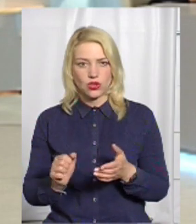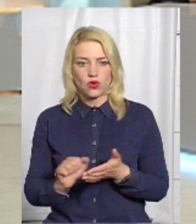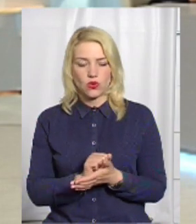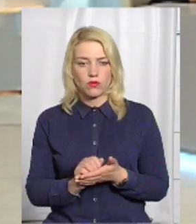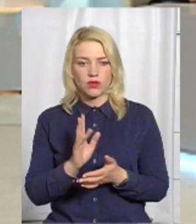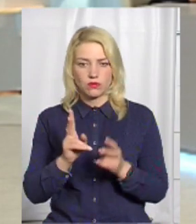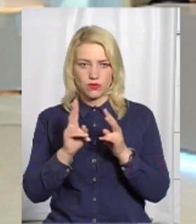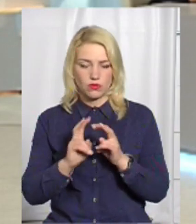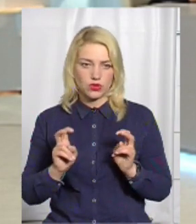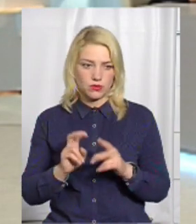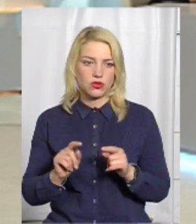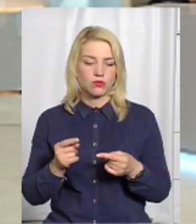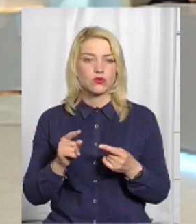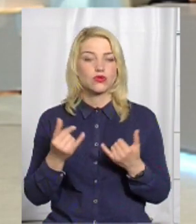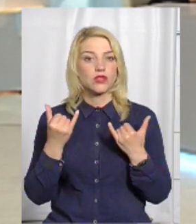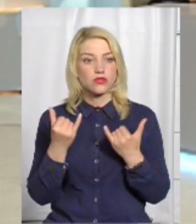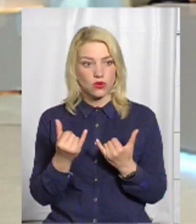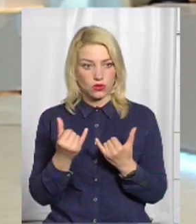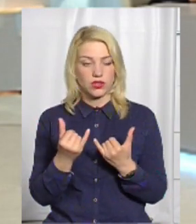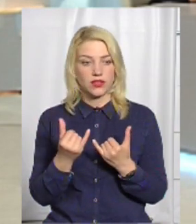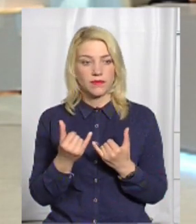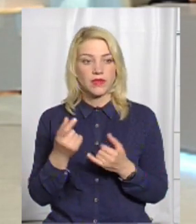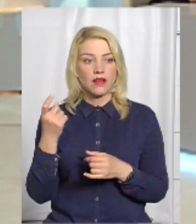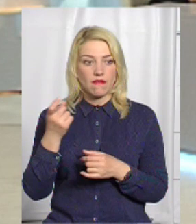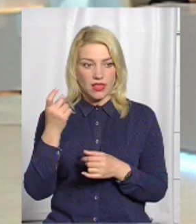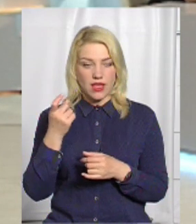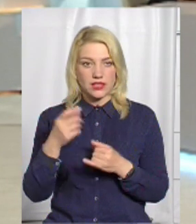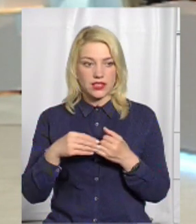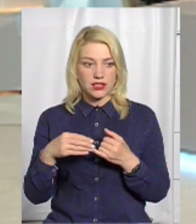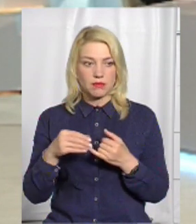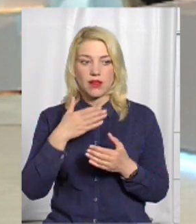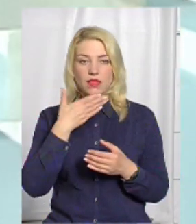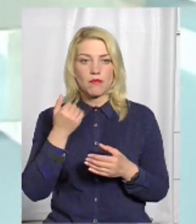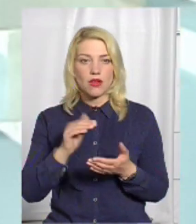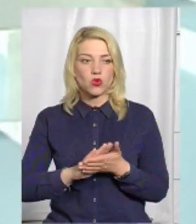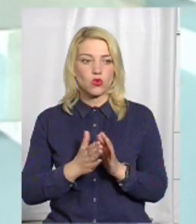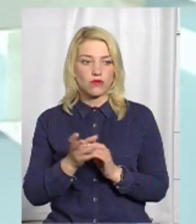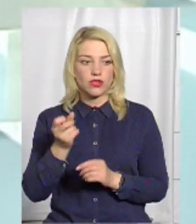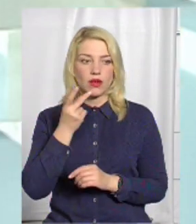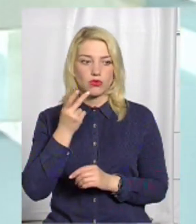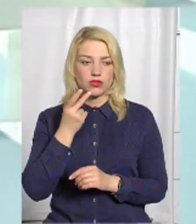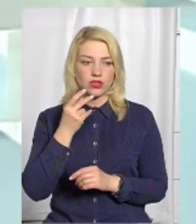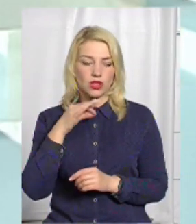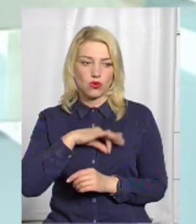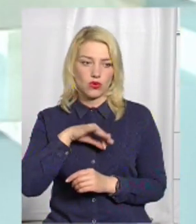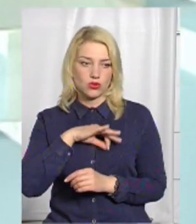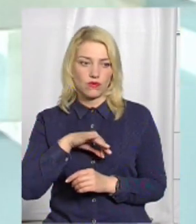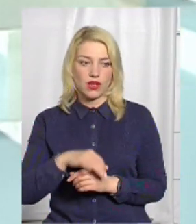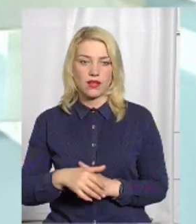і ми будемо розбиратися, тому що на сьогодні власники землі не мають договору на постійне користування.